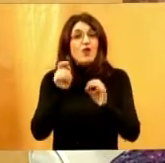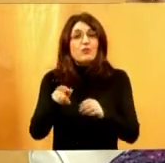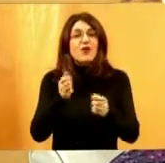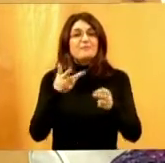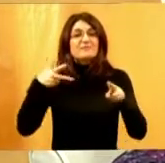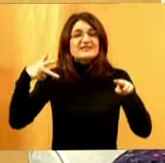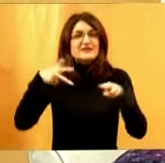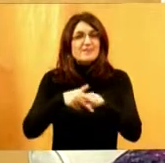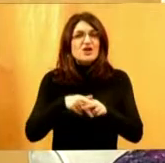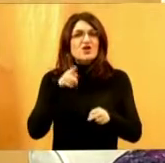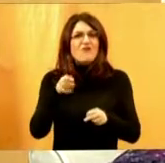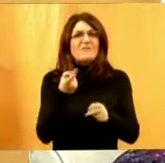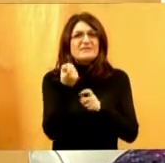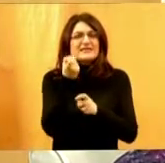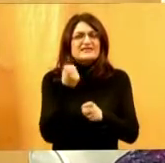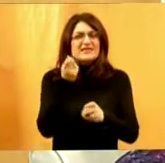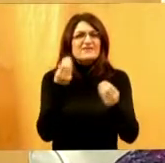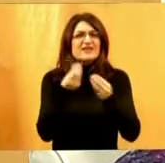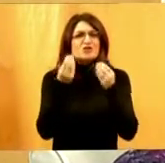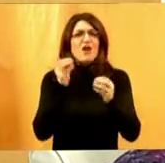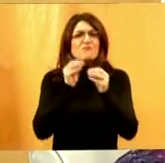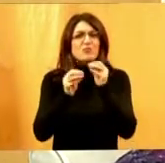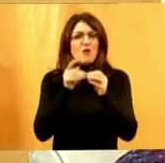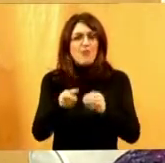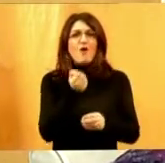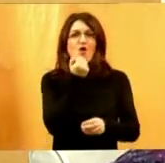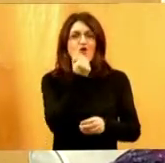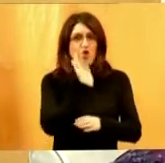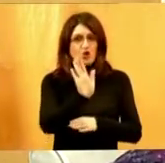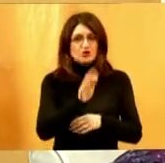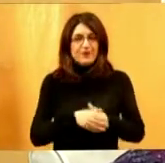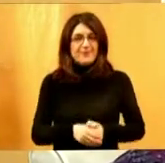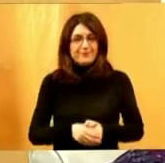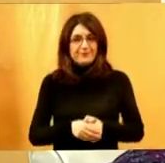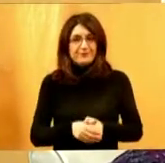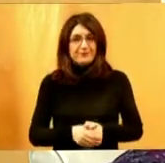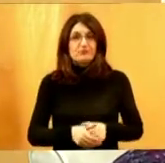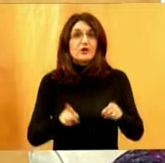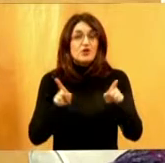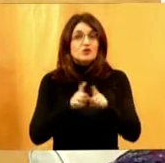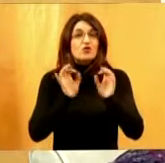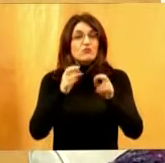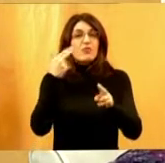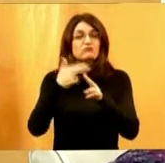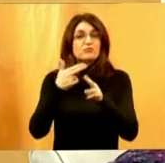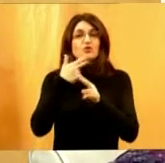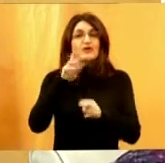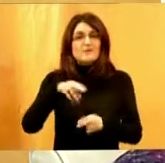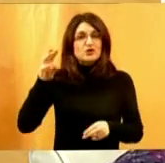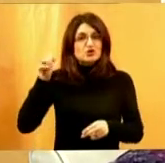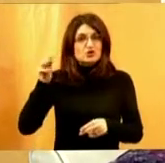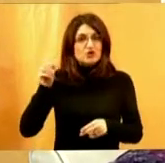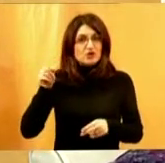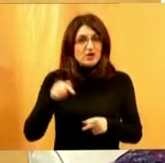spriječavanje tih iritabilnih problema na vašoj koži. A da je dobar za diabetičare, čak